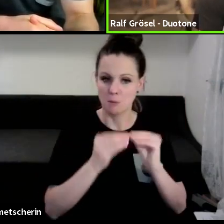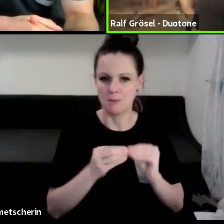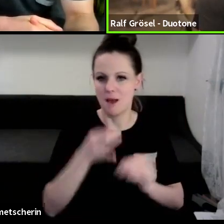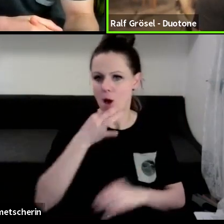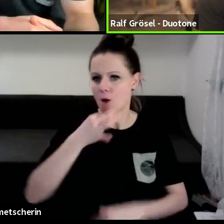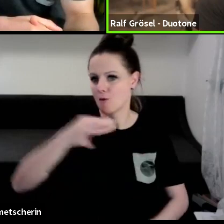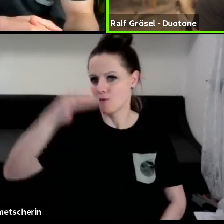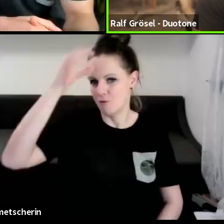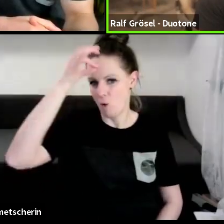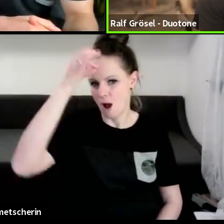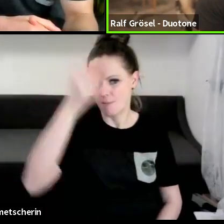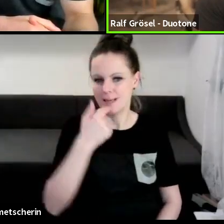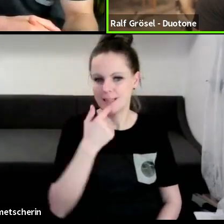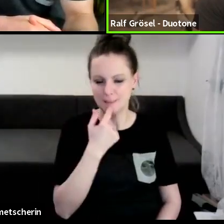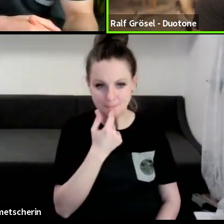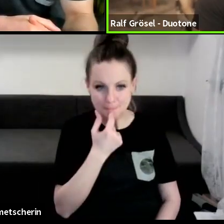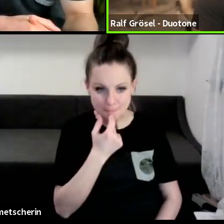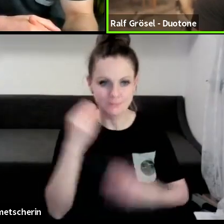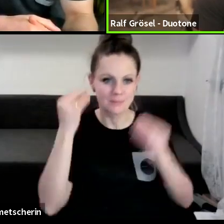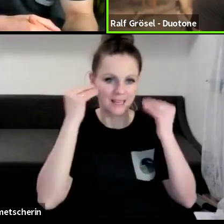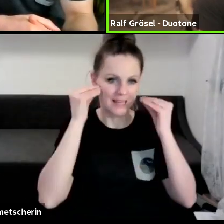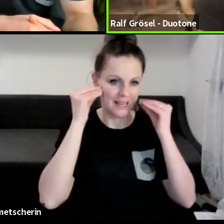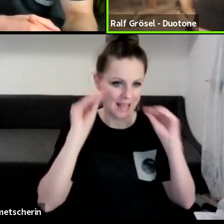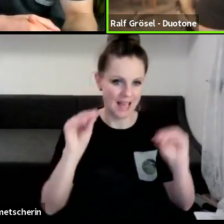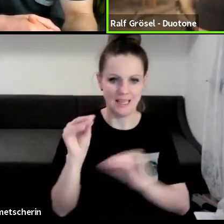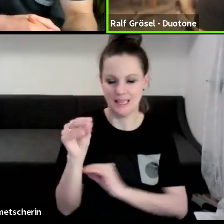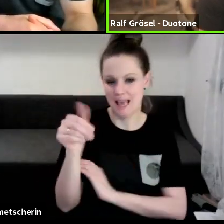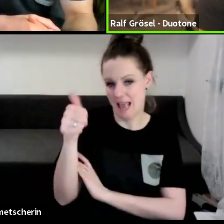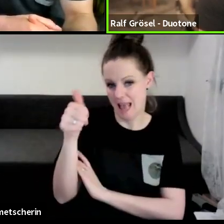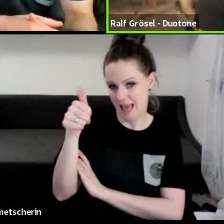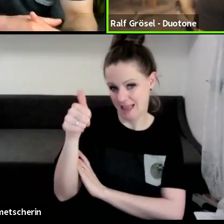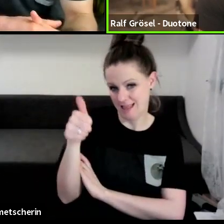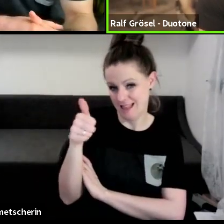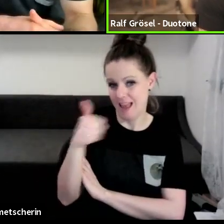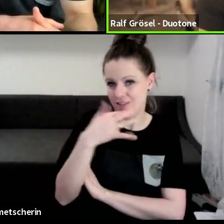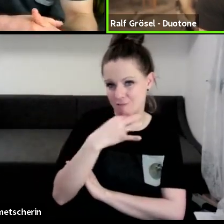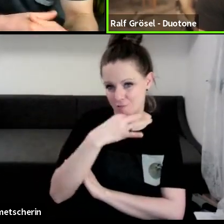Vorbild habe ich jetzt ehrlich gesagt eins, muss ich sagen.